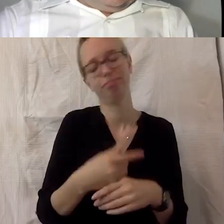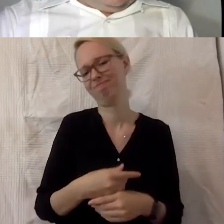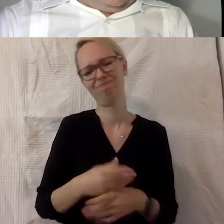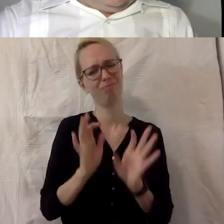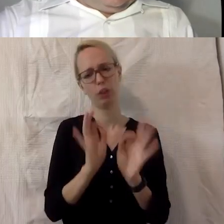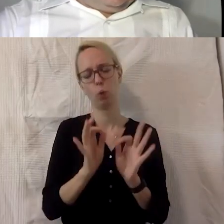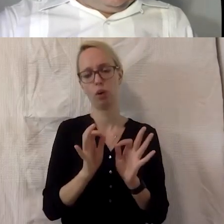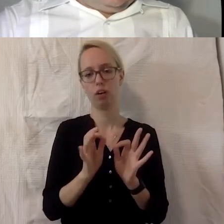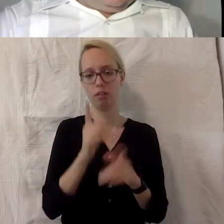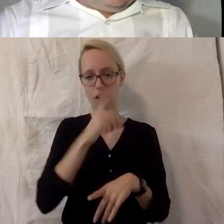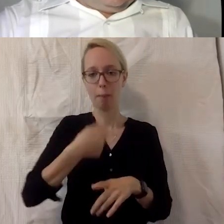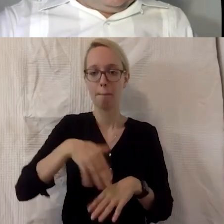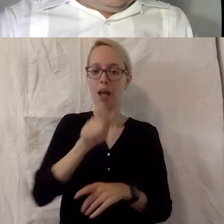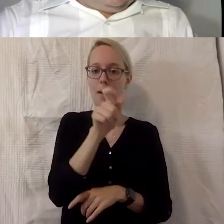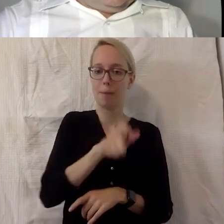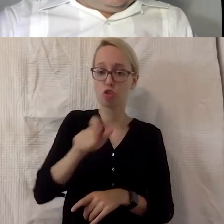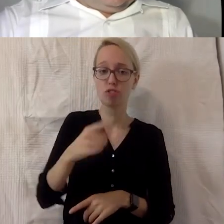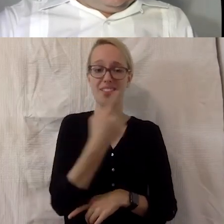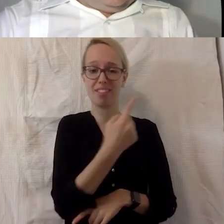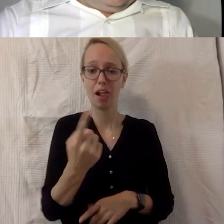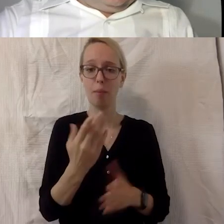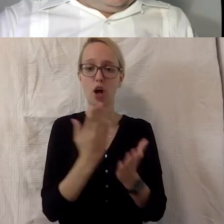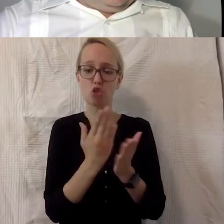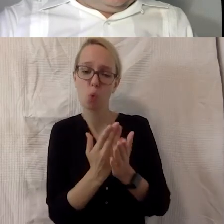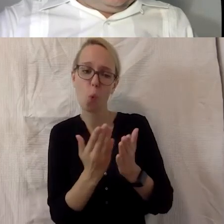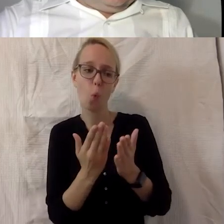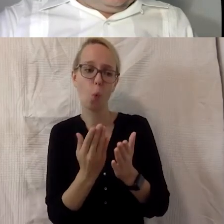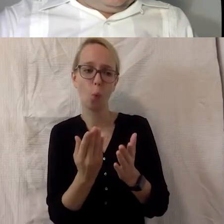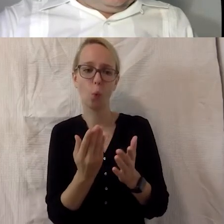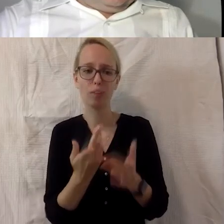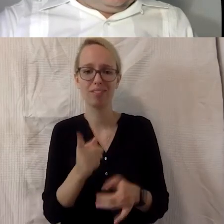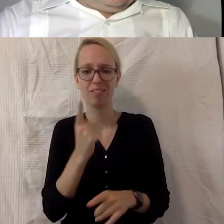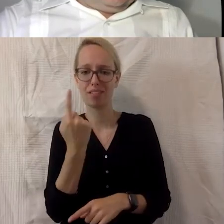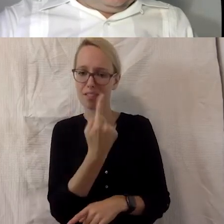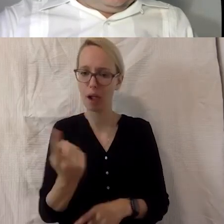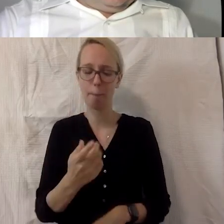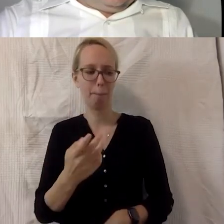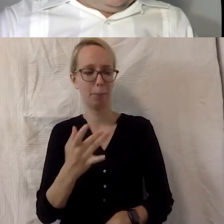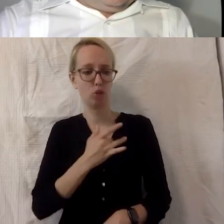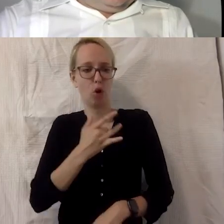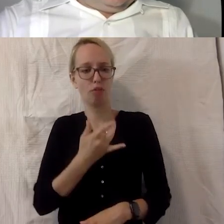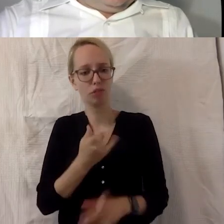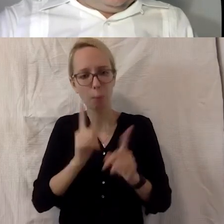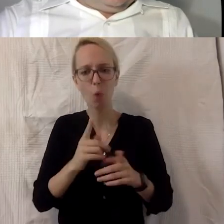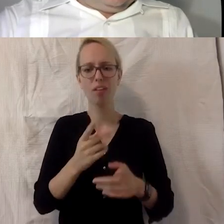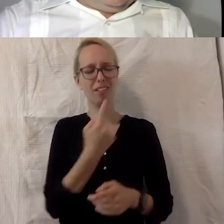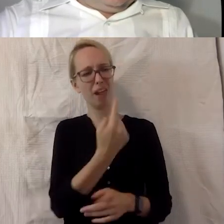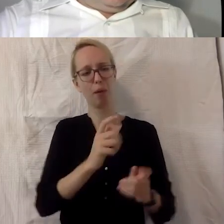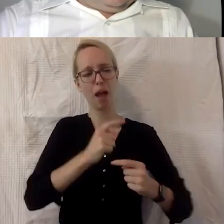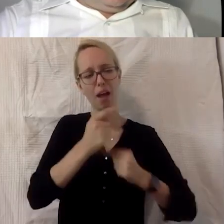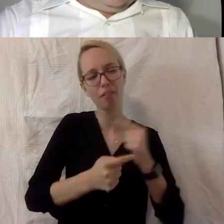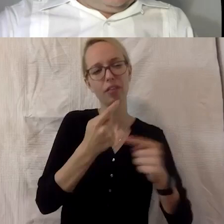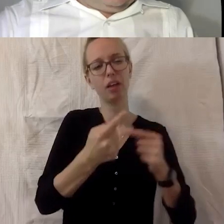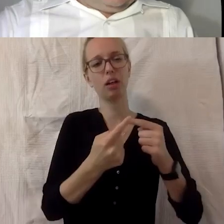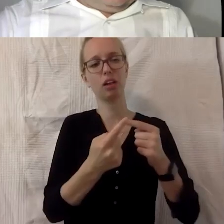auch selber in Verantwortung sind, selber Barrierefreiheit entwickeln, Menschen, die unterschiedliche Perspektiven haben, wenn auch mehr Menschen mit Behinderung selber in